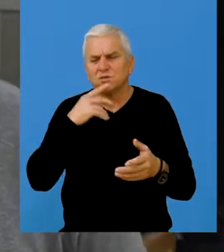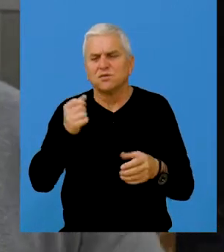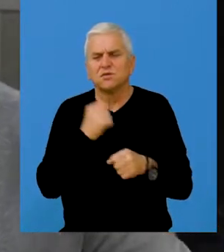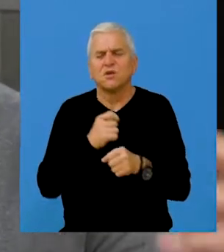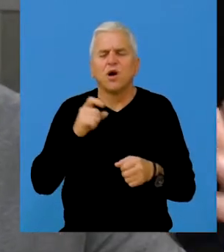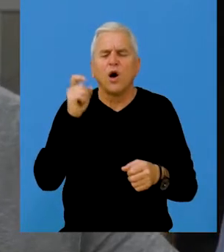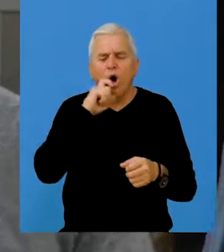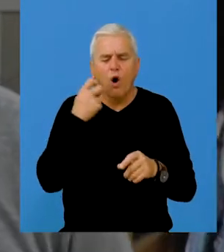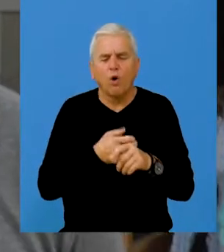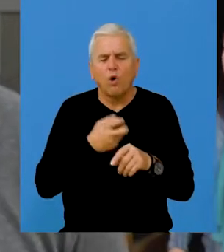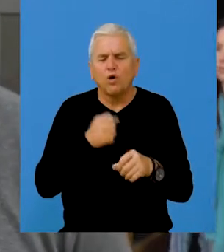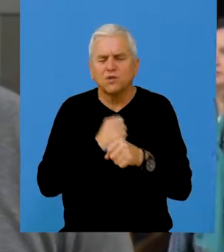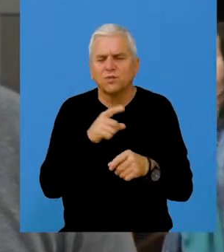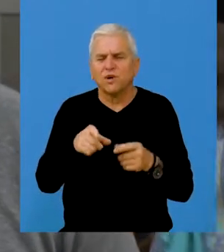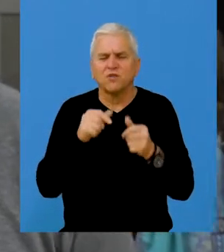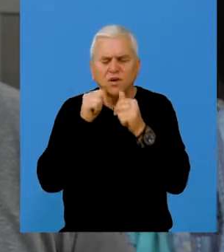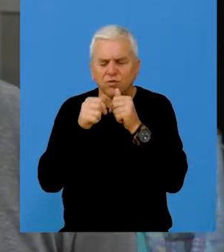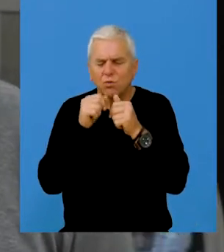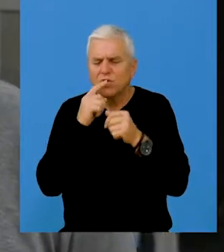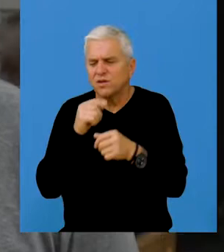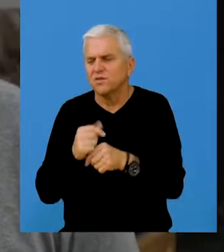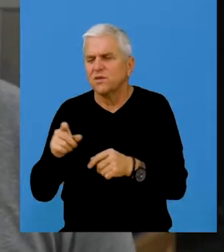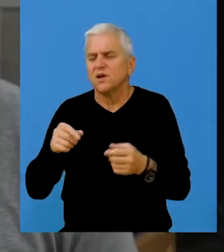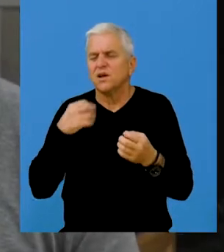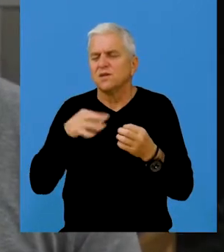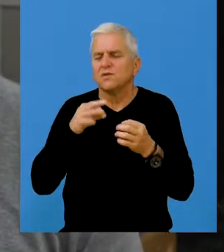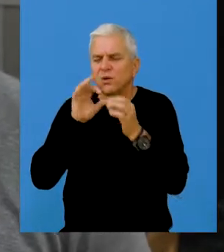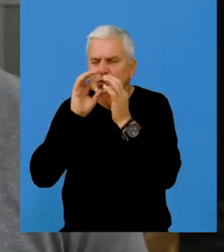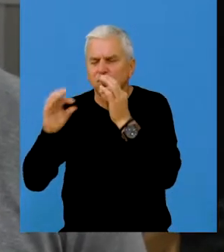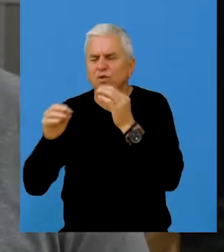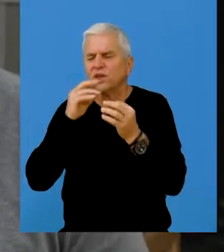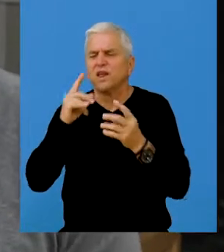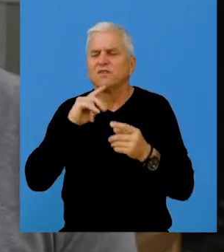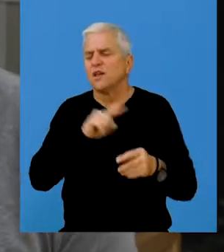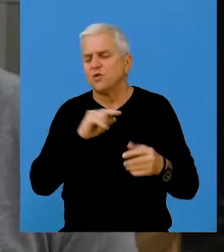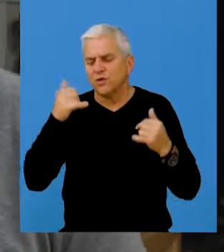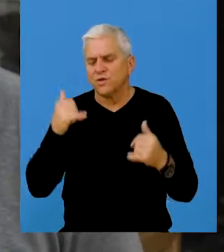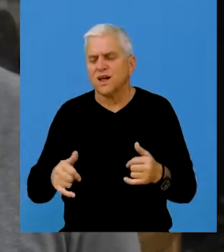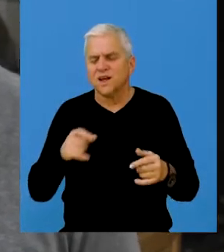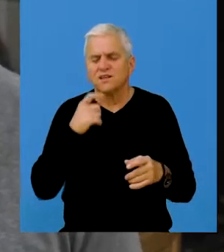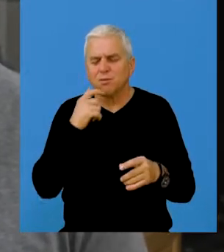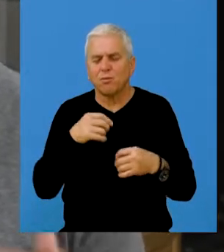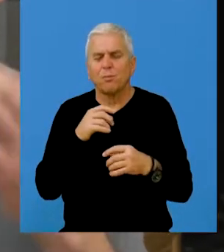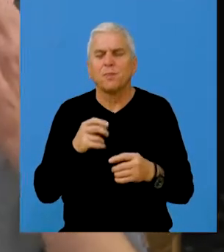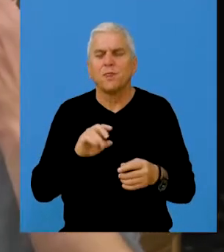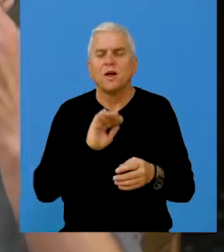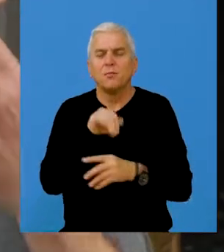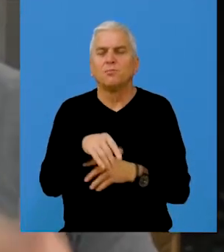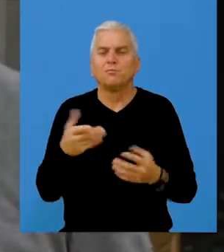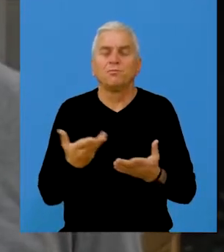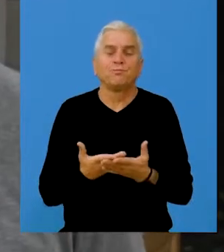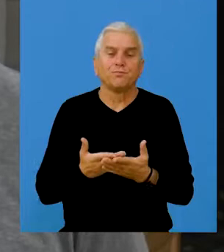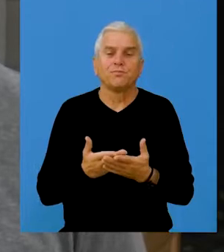i pravljeni su, ne znam, od kostiju, pa onda kasnije od bambusa, trske, pa sve do današnjeg dana od metala.